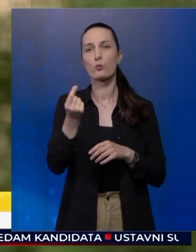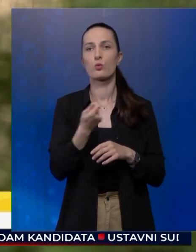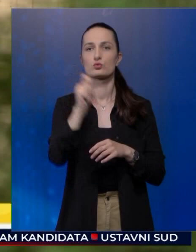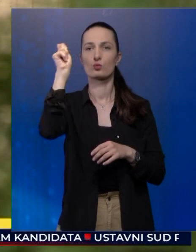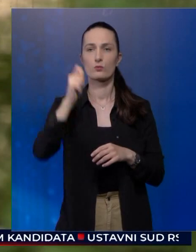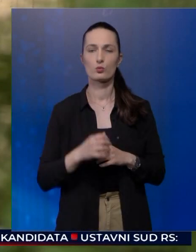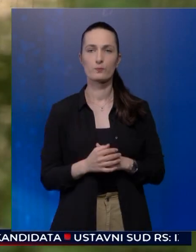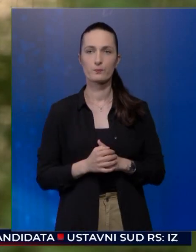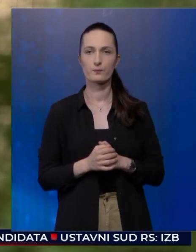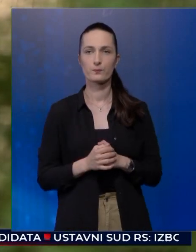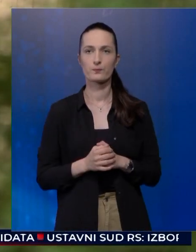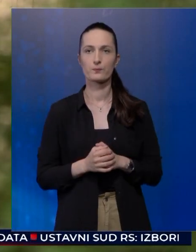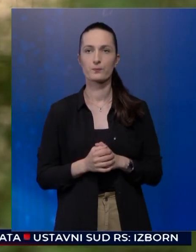duplo skuplju.